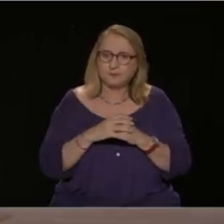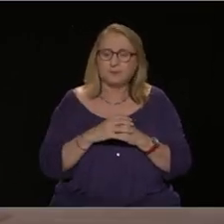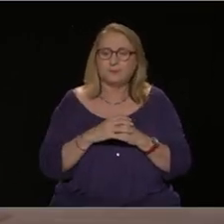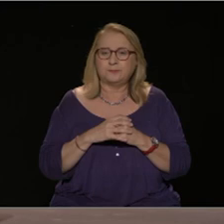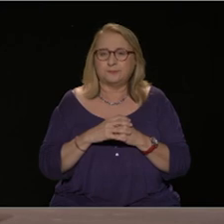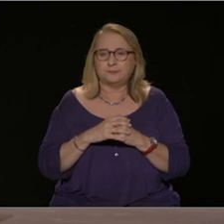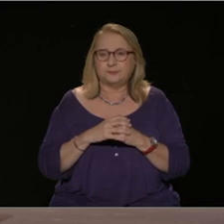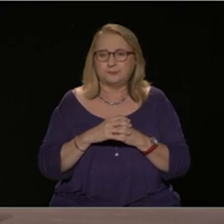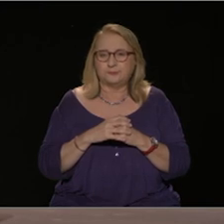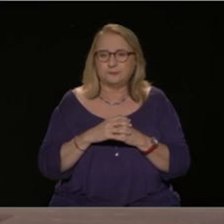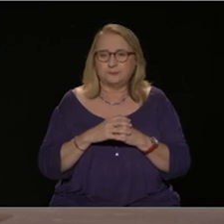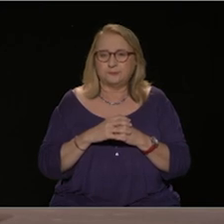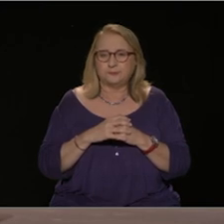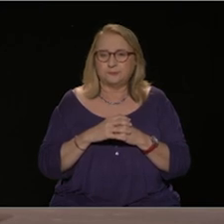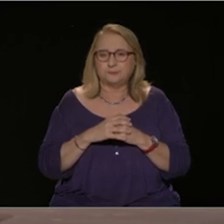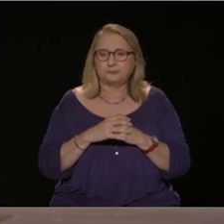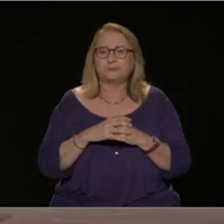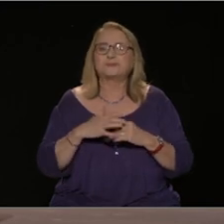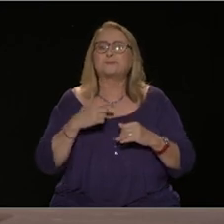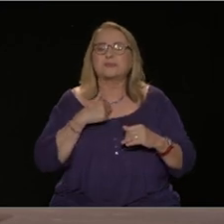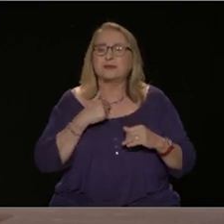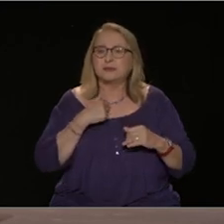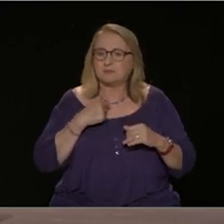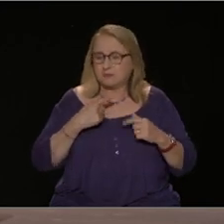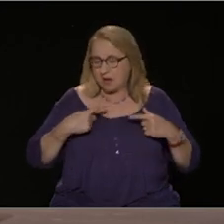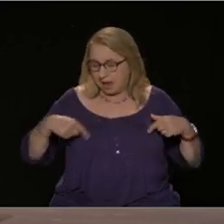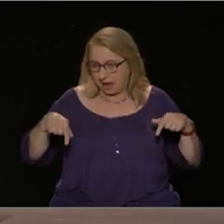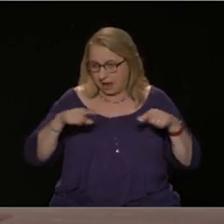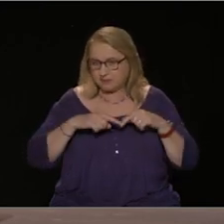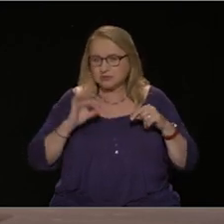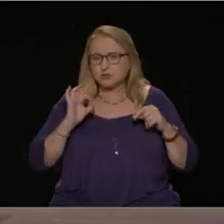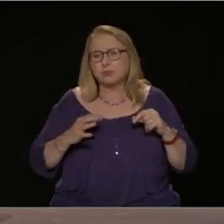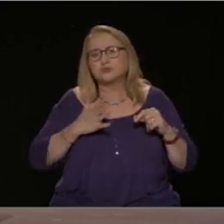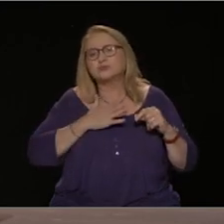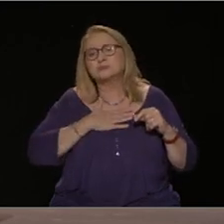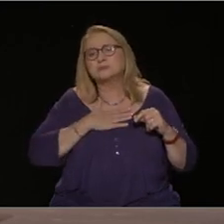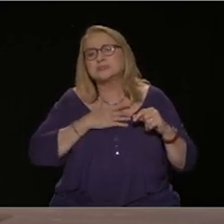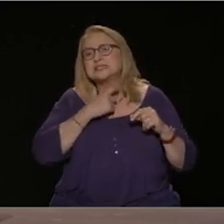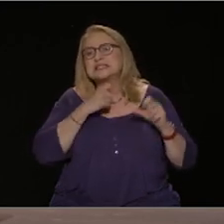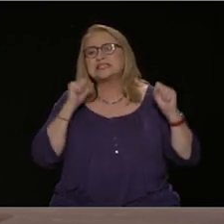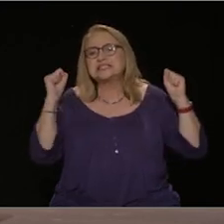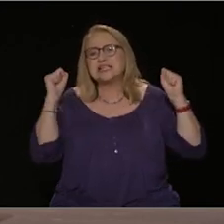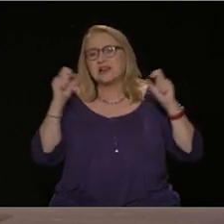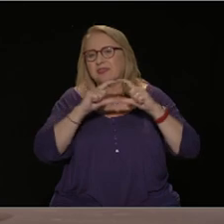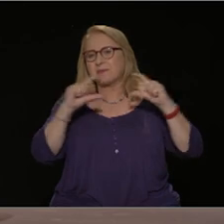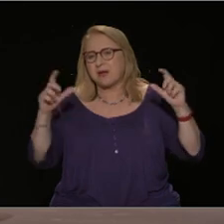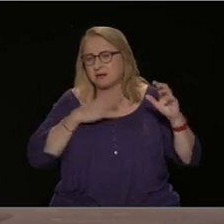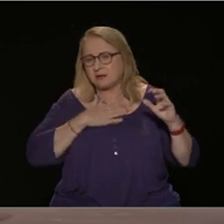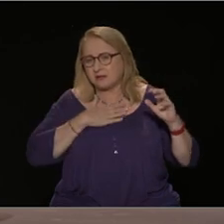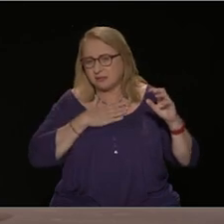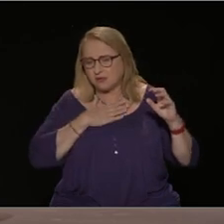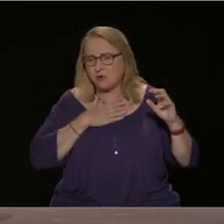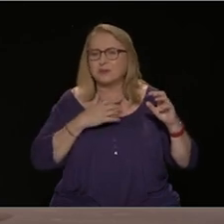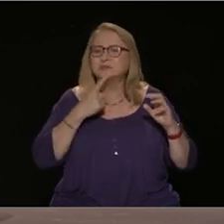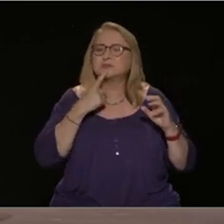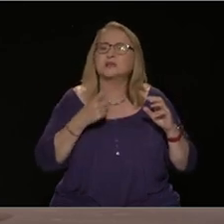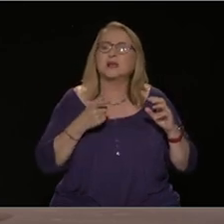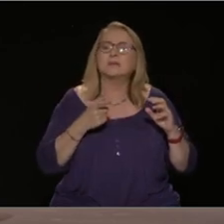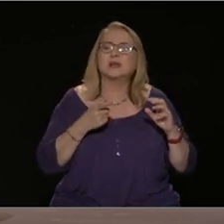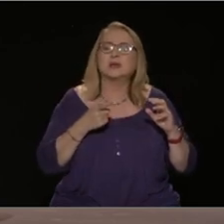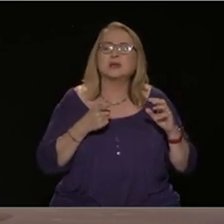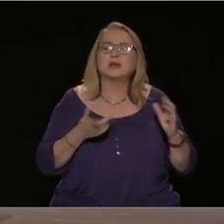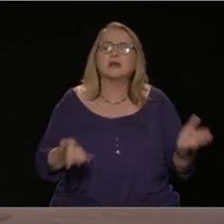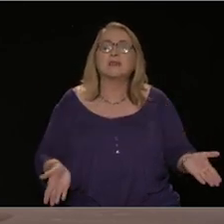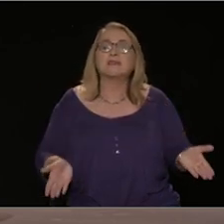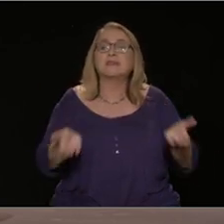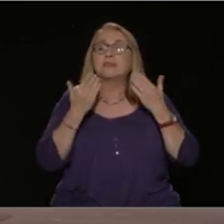Εμείς όπως είναι και ένα σύνθημά μας λέμε ότι δεν